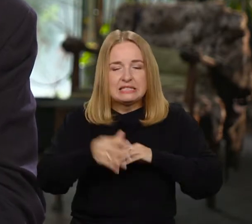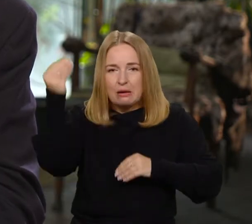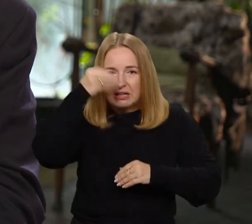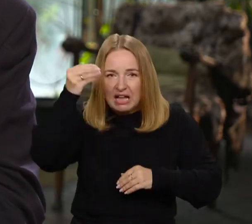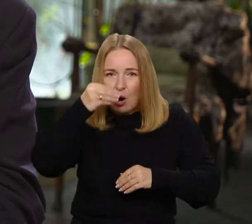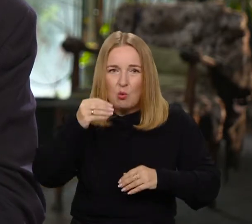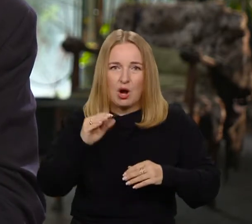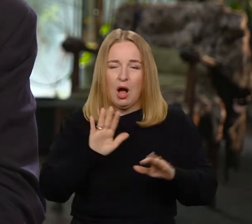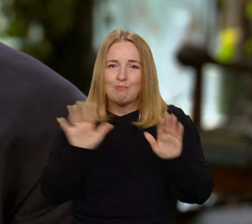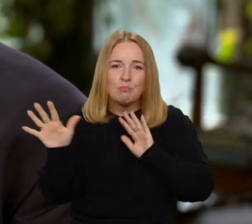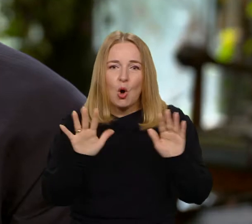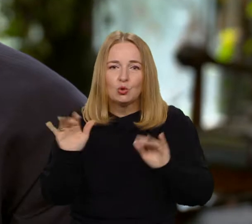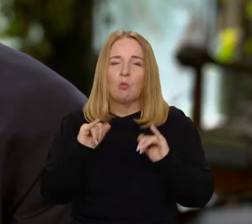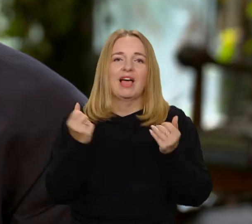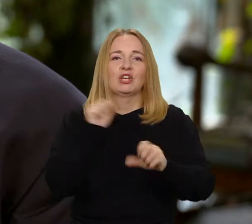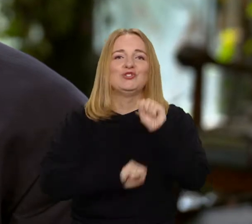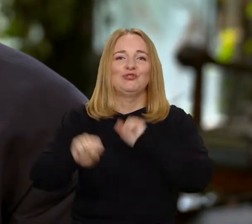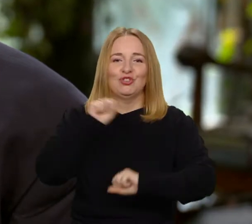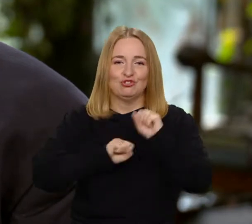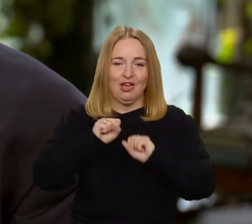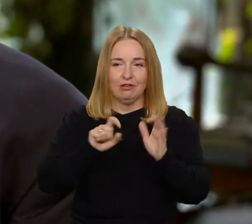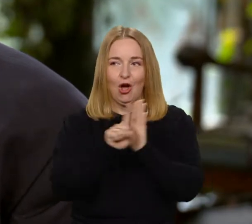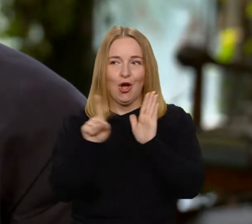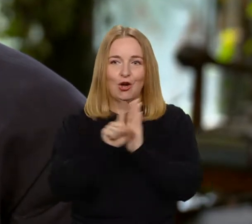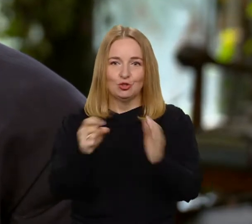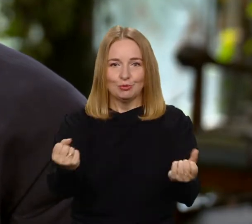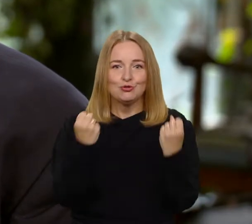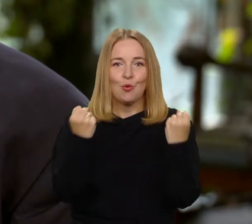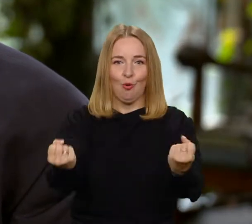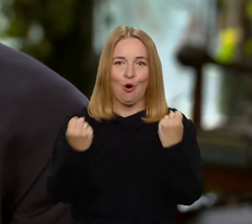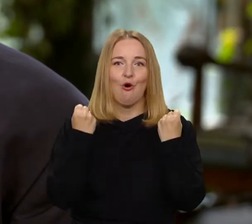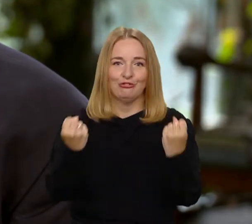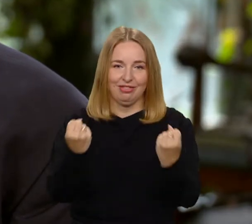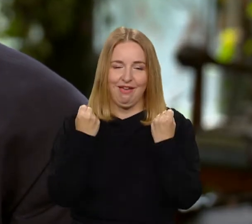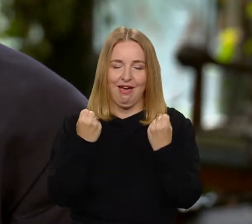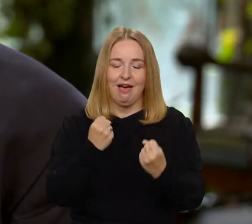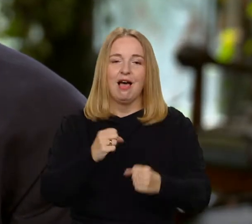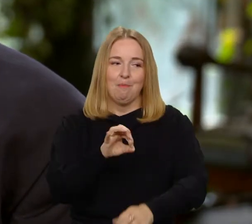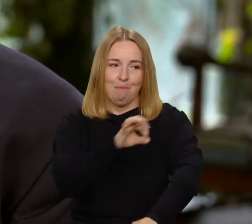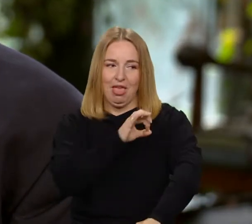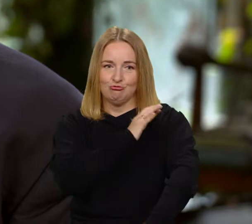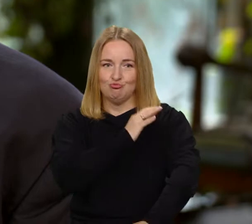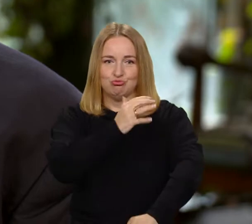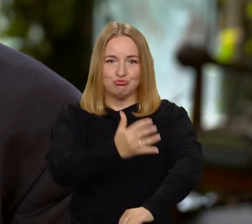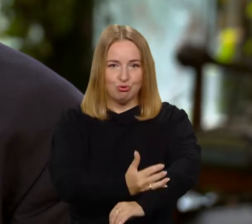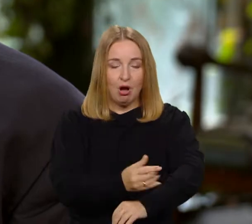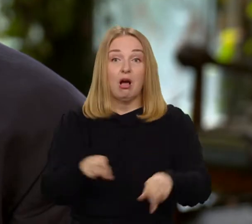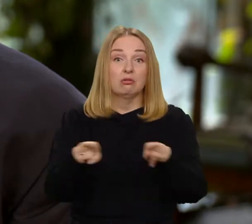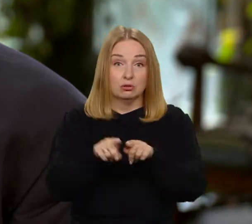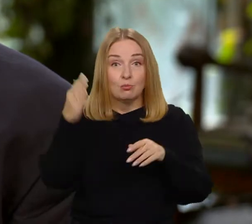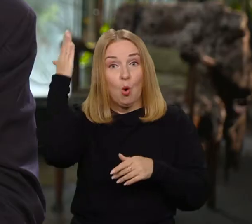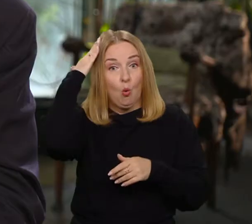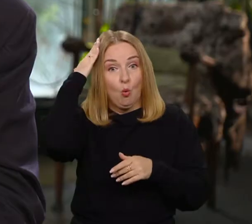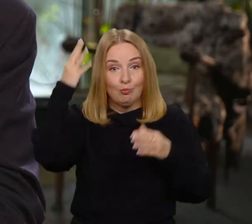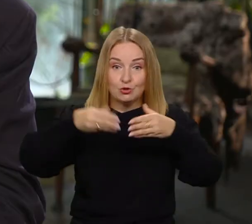do ćwiczeń fizycznych. Chodzimy na siłownię, żeby rozwijać mięśnie. Uczymy się, żeby rozwijać umysł. No ale